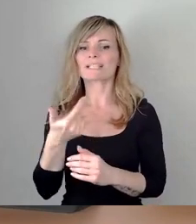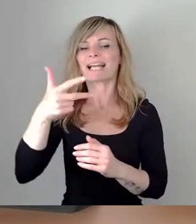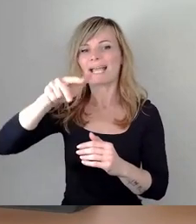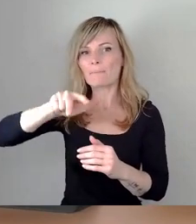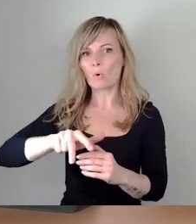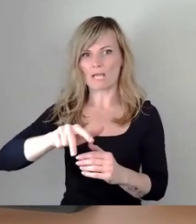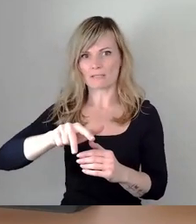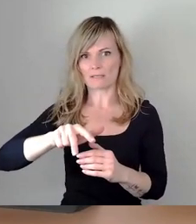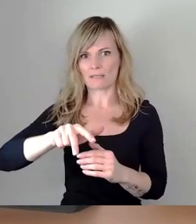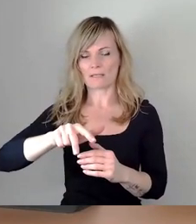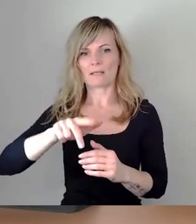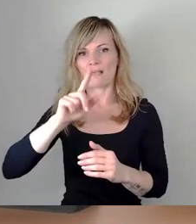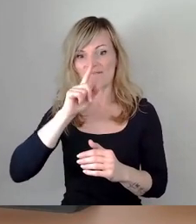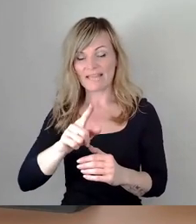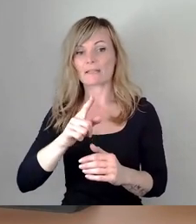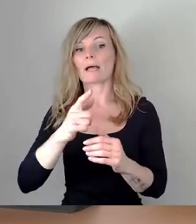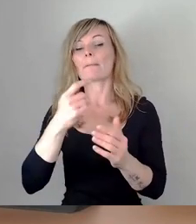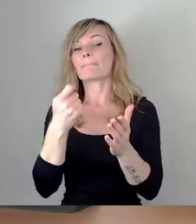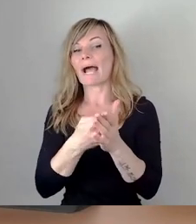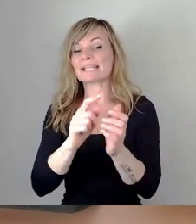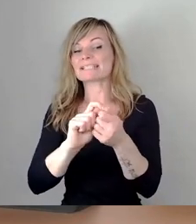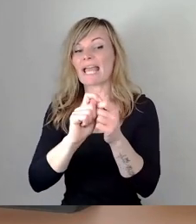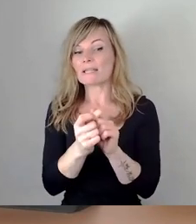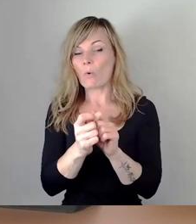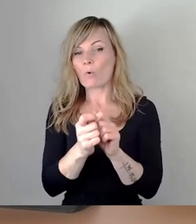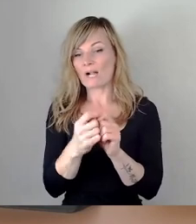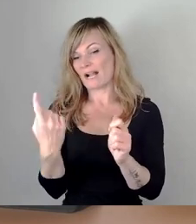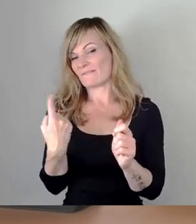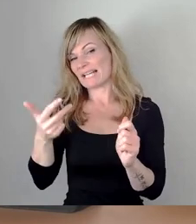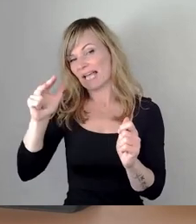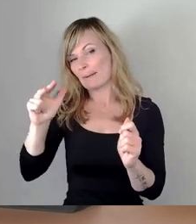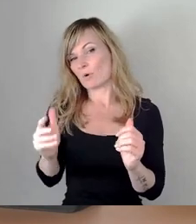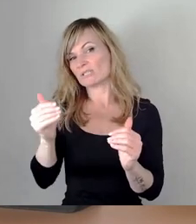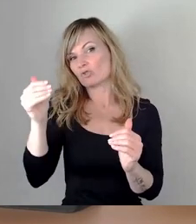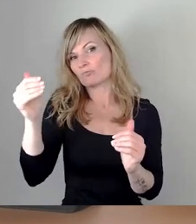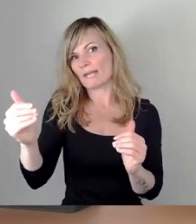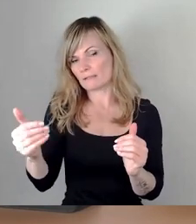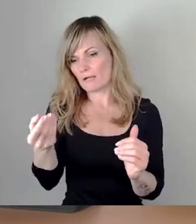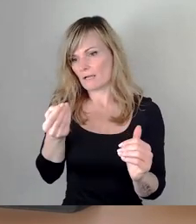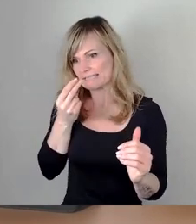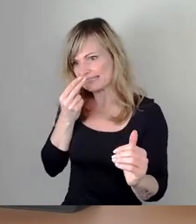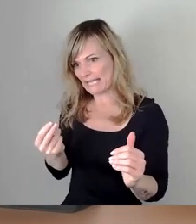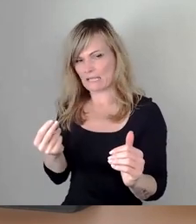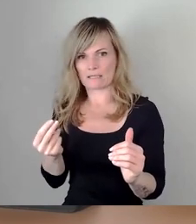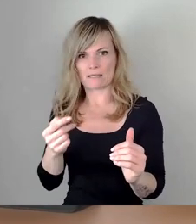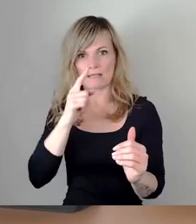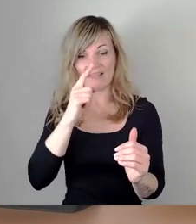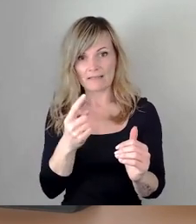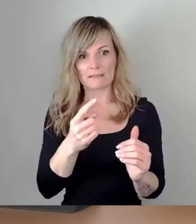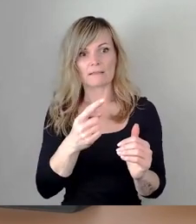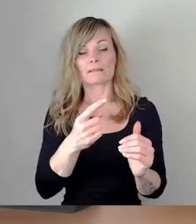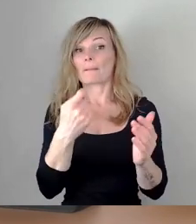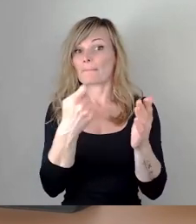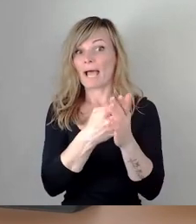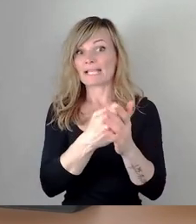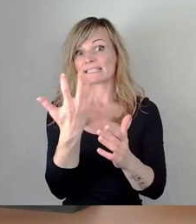auf Preisänderungen auf dem Gasmarkt reagiert. Also wenn es Preissenkung beim Gas gab, wird es mit drei Monaten Nachlauf eben